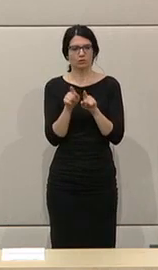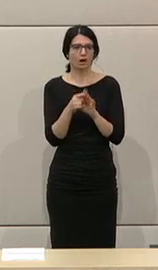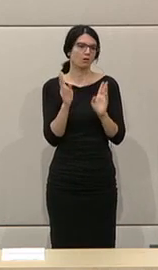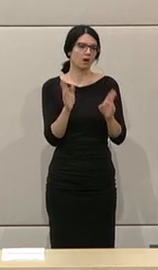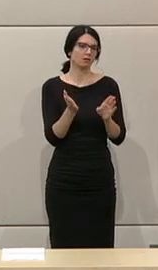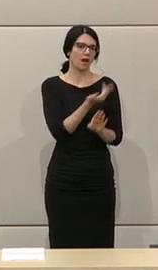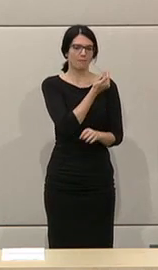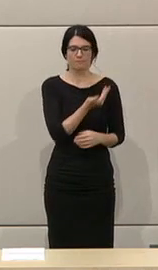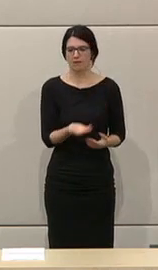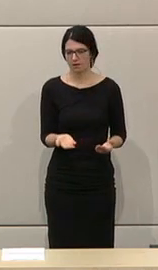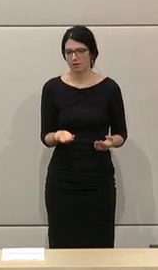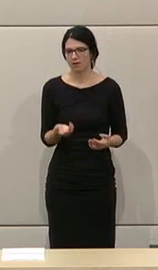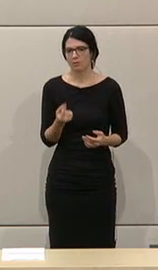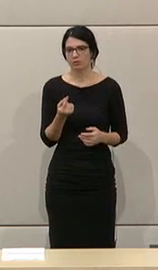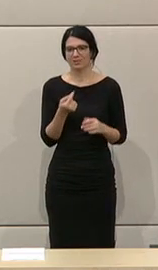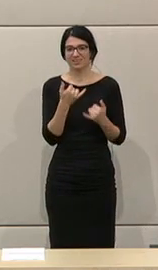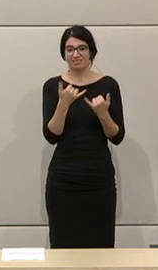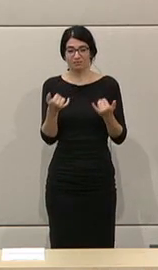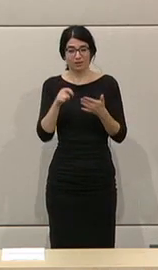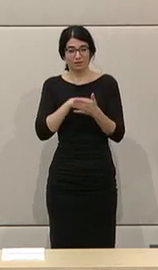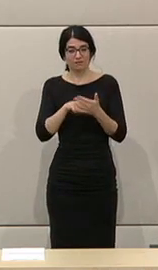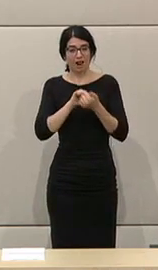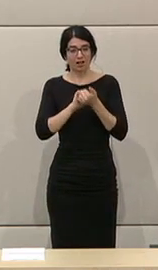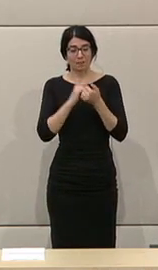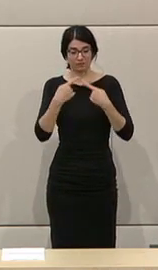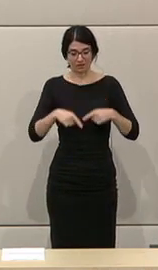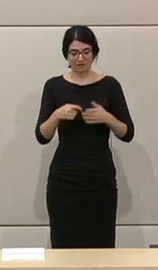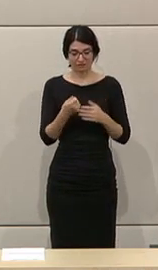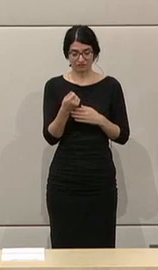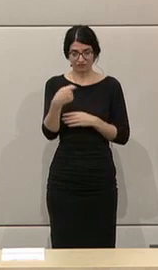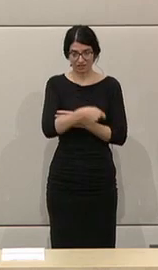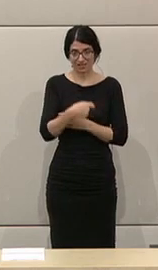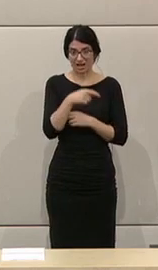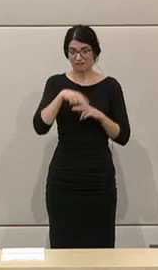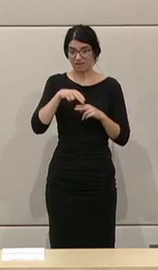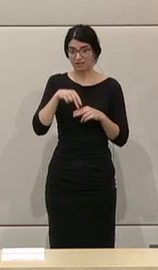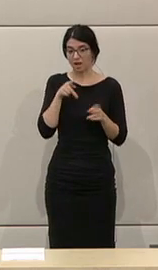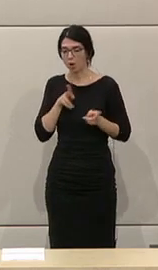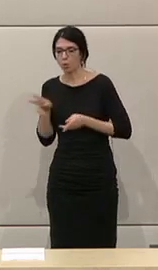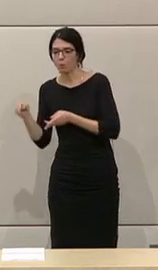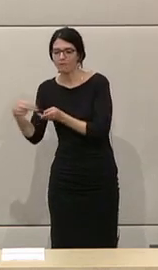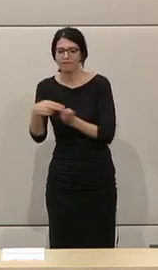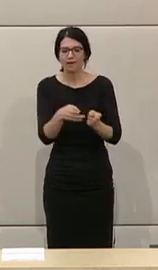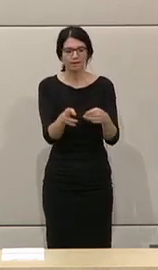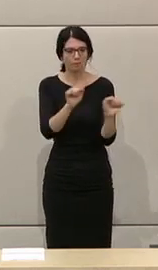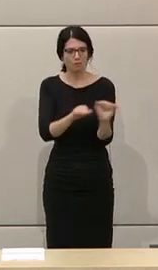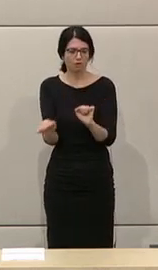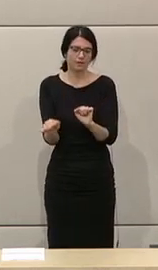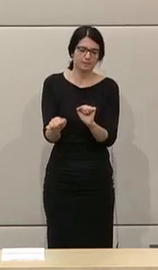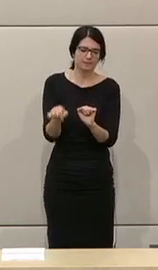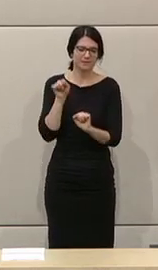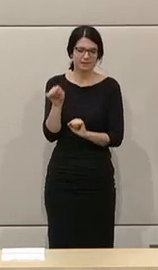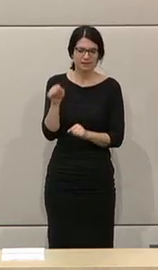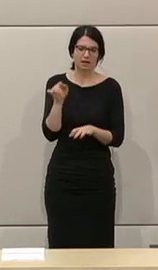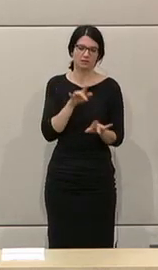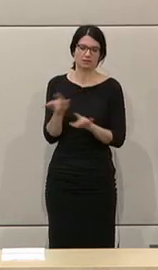sparen, wie ich einen Wahlkampf finanzieren darf, wenn ich das über diese Umwege mache. Also dort liegt in Wirklichkeit der Hund